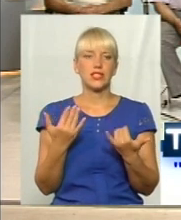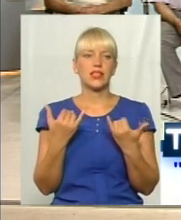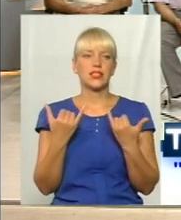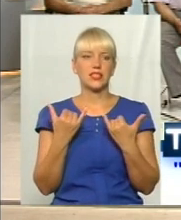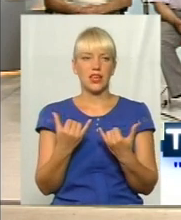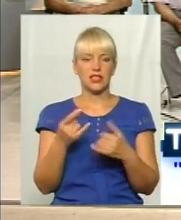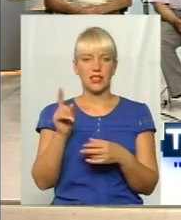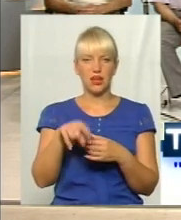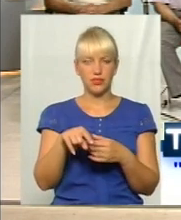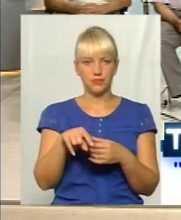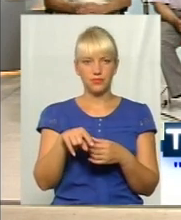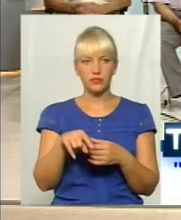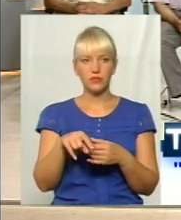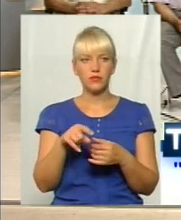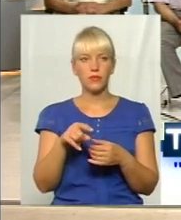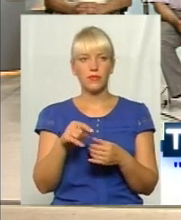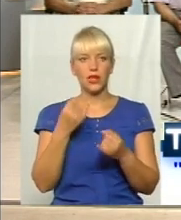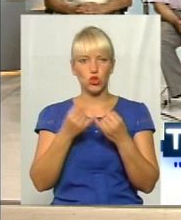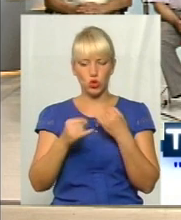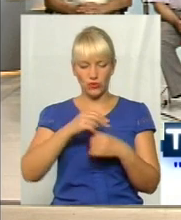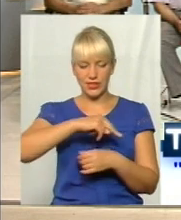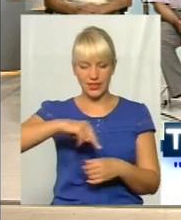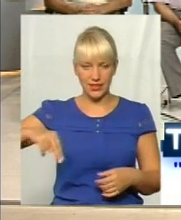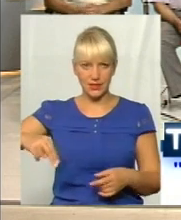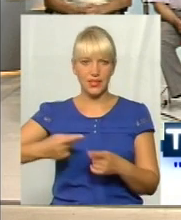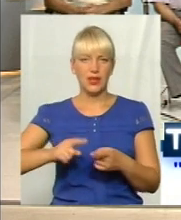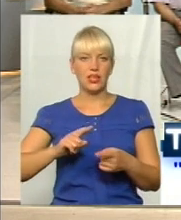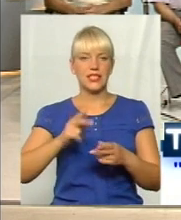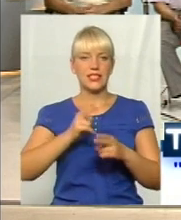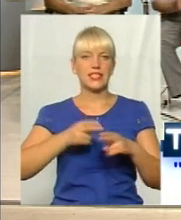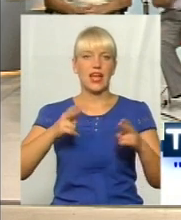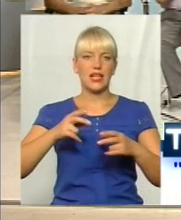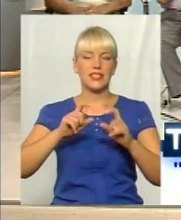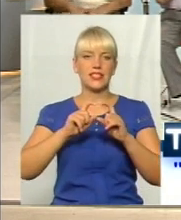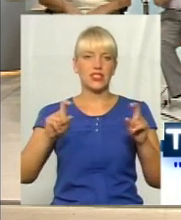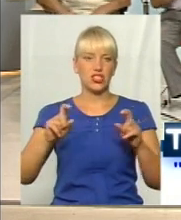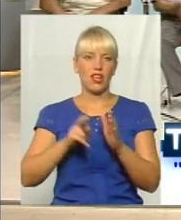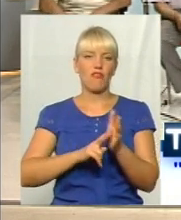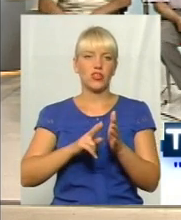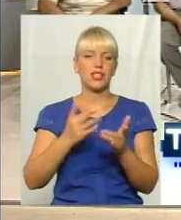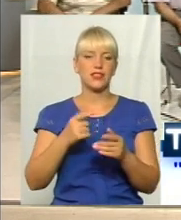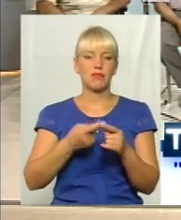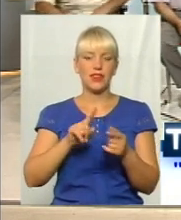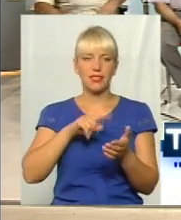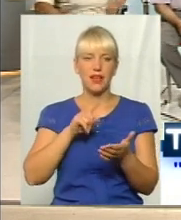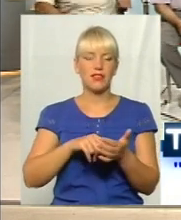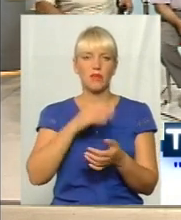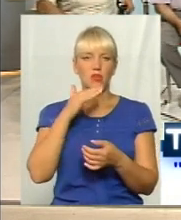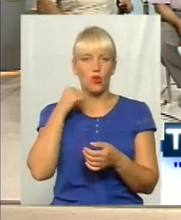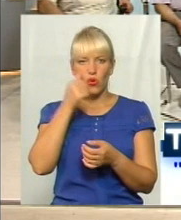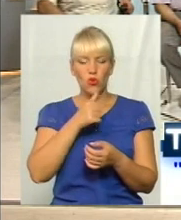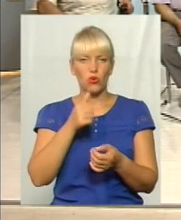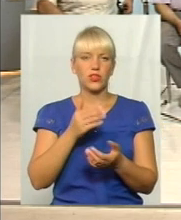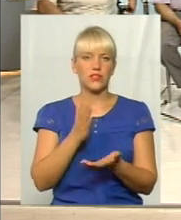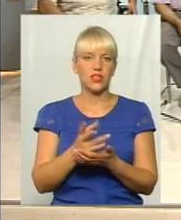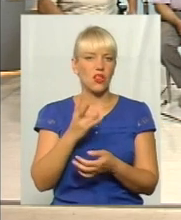«жовті лінії» – це питання за візничний вокзал. Це питання, яке вже кілька років стоять, але, на жаль,